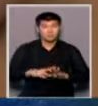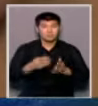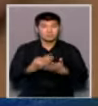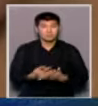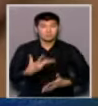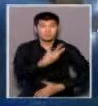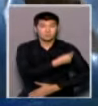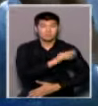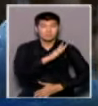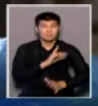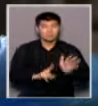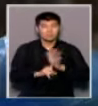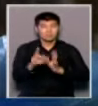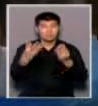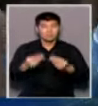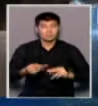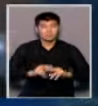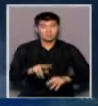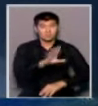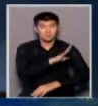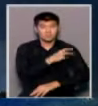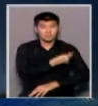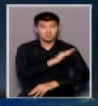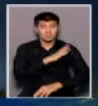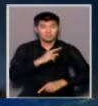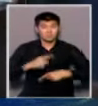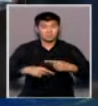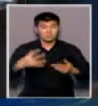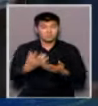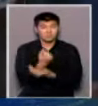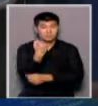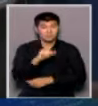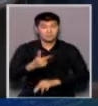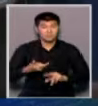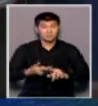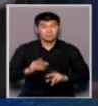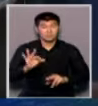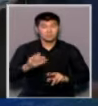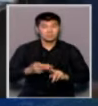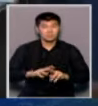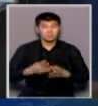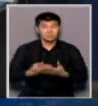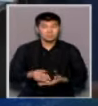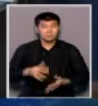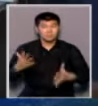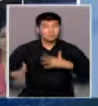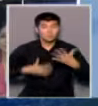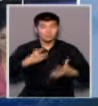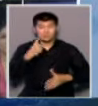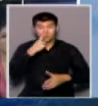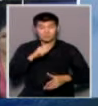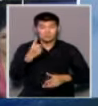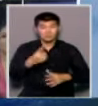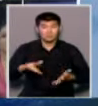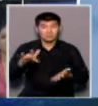дені вакцинаның алғашқын компаниятын салдырған екен. Кезекті шеңімпаз өтенім азамат қоан жында сырмат. Ол номері